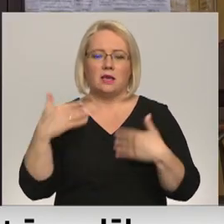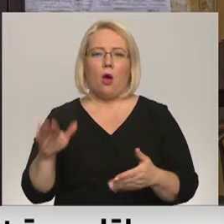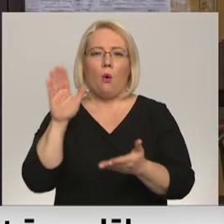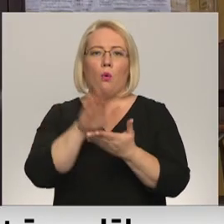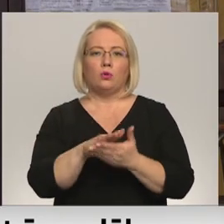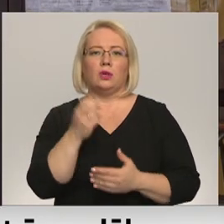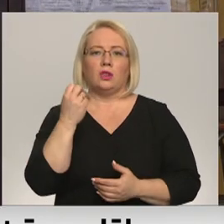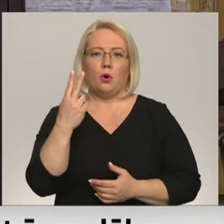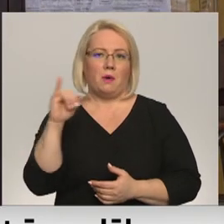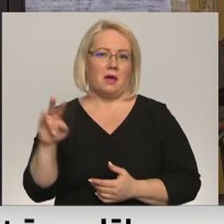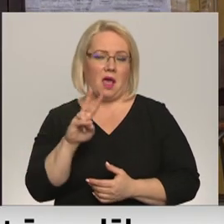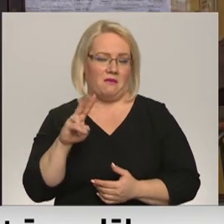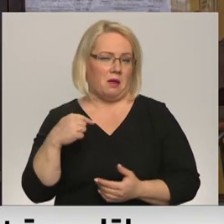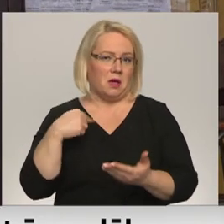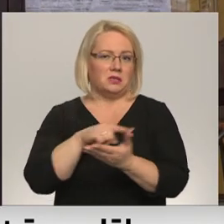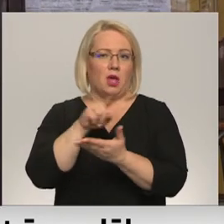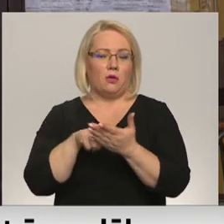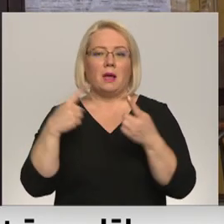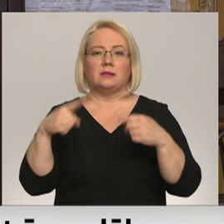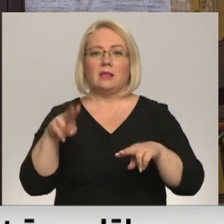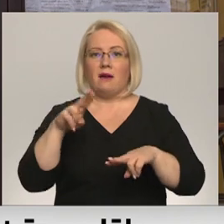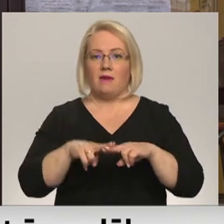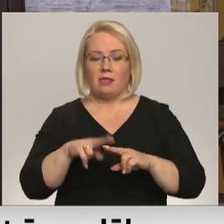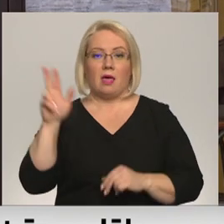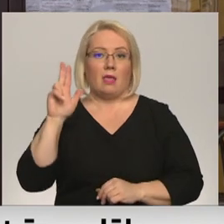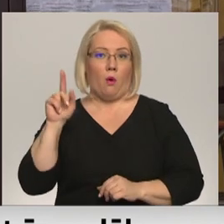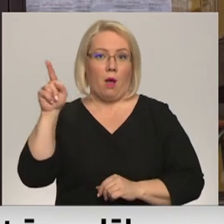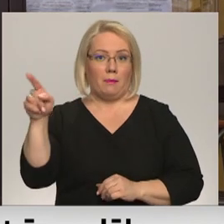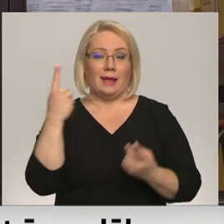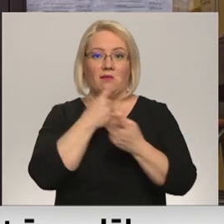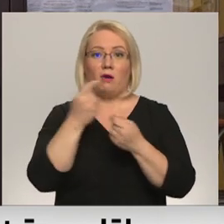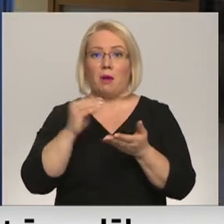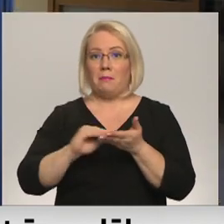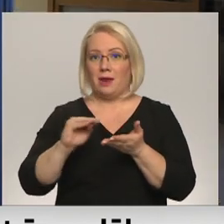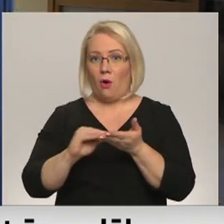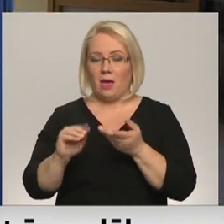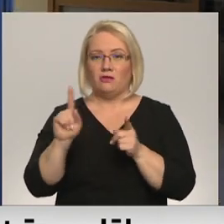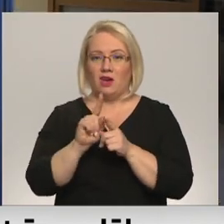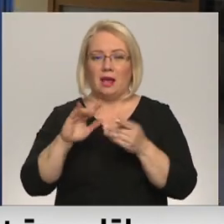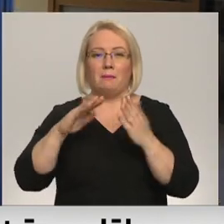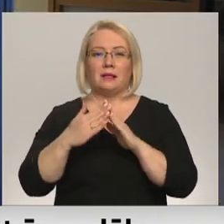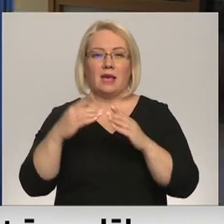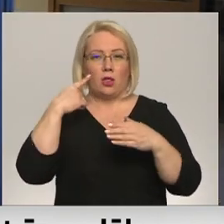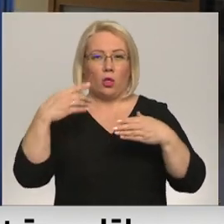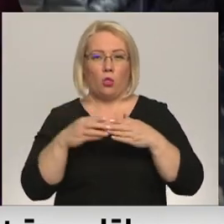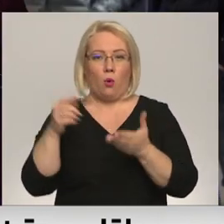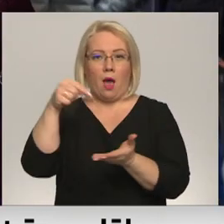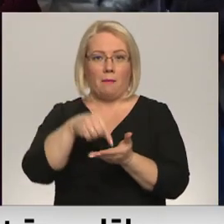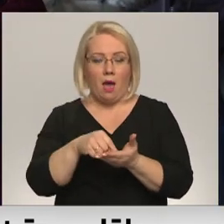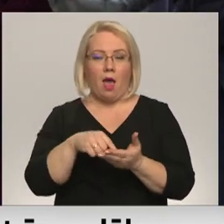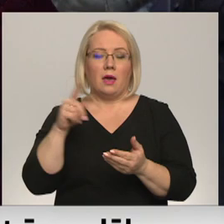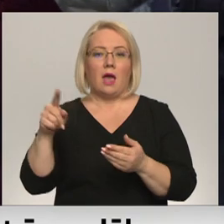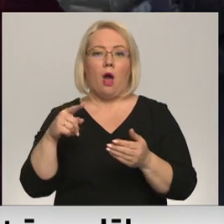RTV interesējās, kā ir cituri. Daugavpilī informācijas birojā, kas arī atrodas pilsētas domē, certifikātu